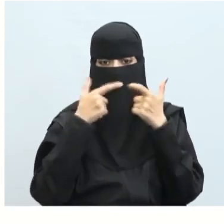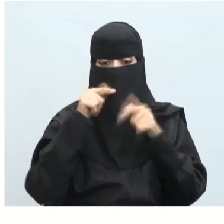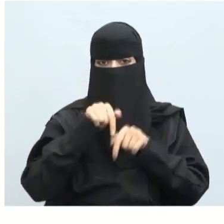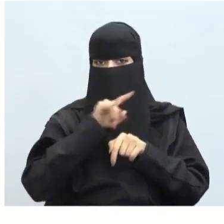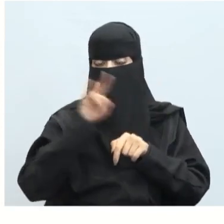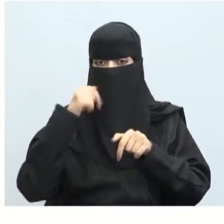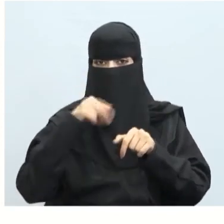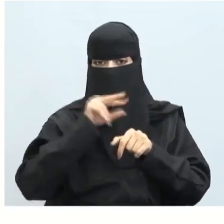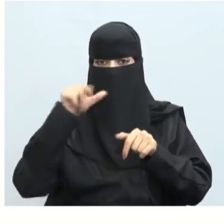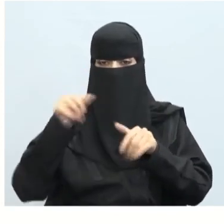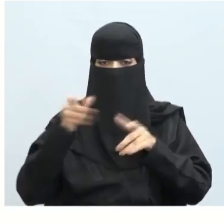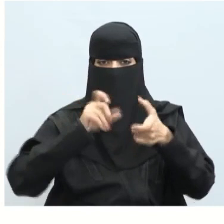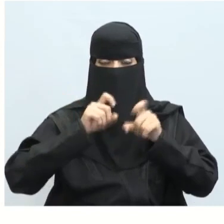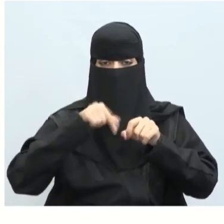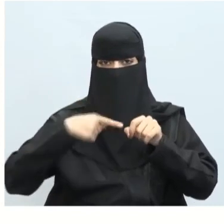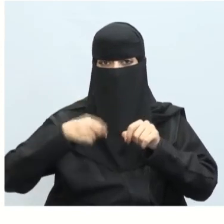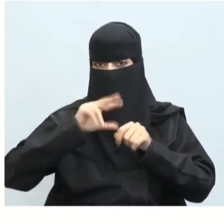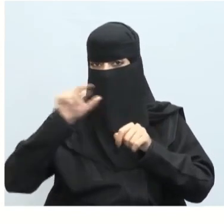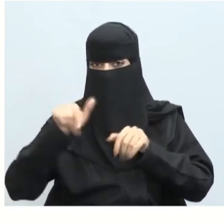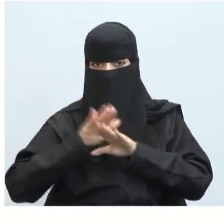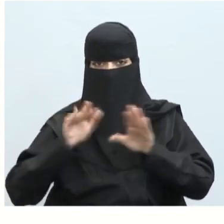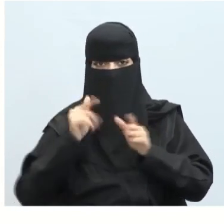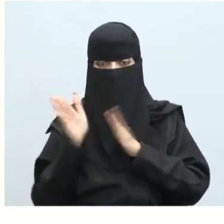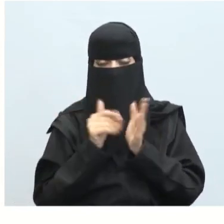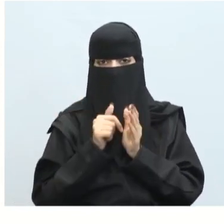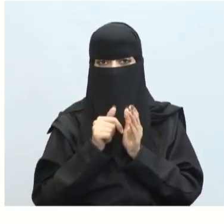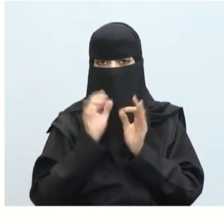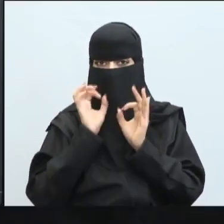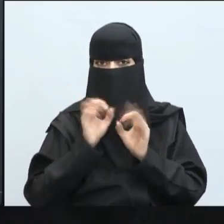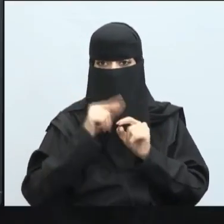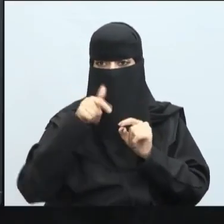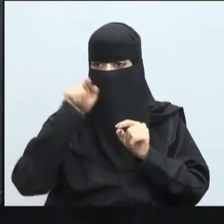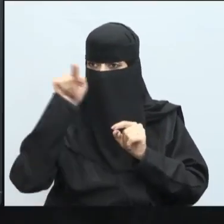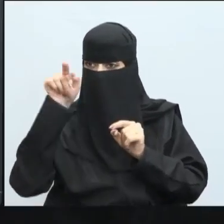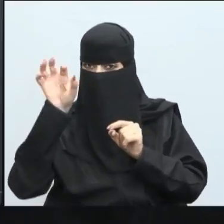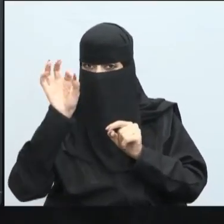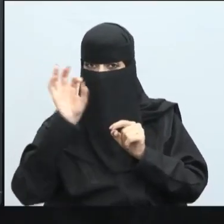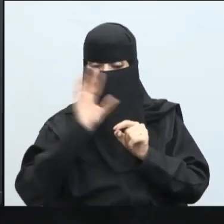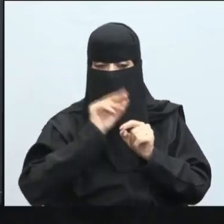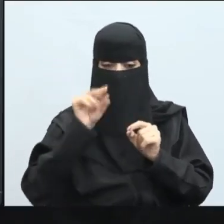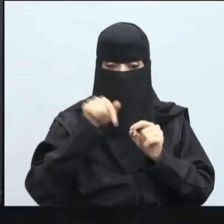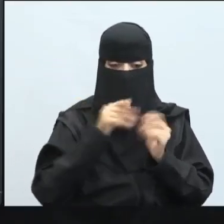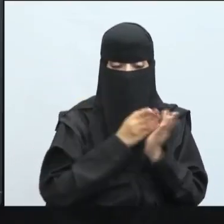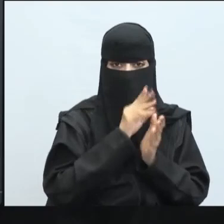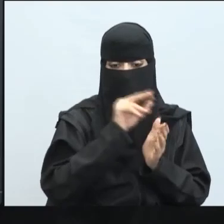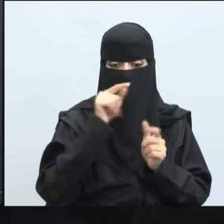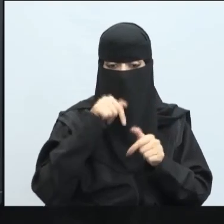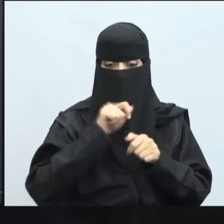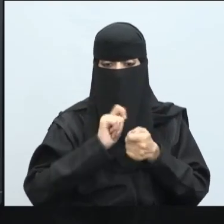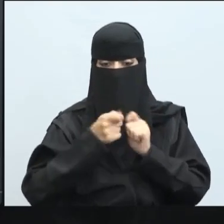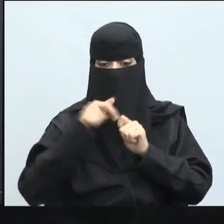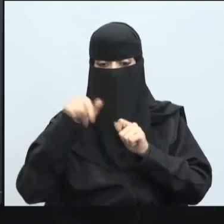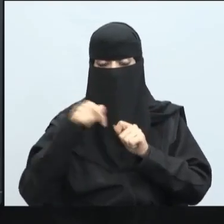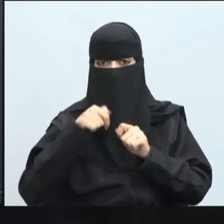أنه لا يمكن أن يتشابه اسم المكون مع تسميته لا يمكن أن تضع تسمية المكون بنفس الطريقة ولكن